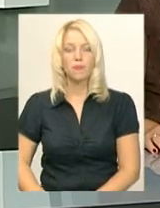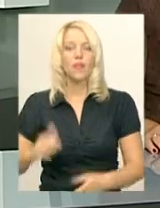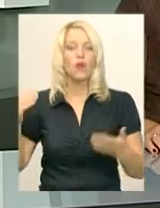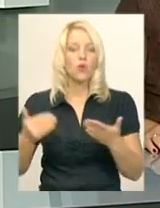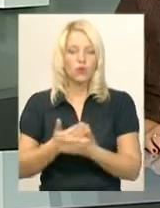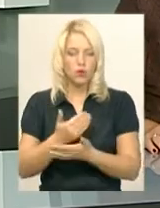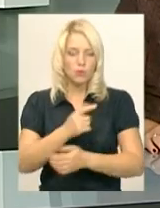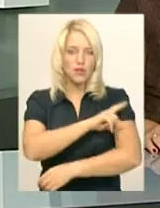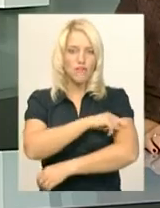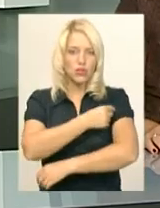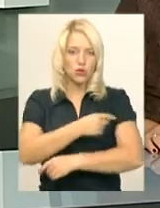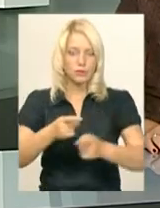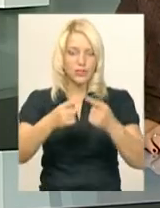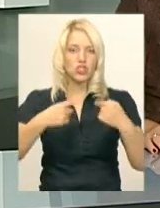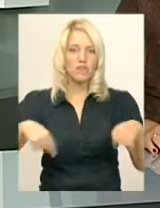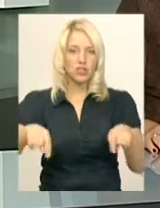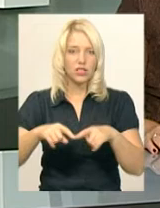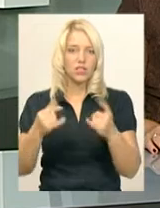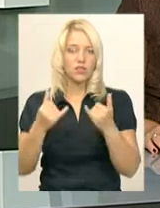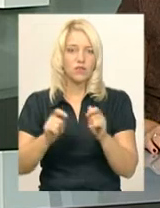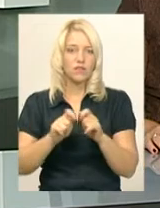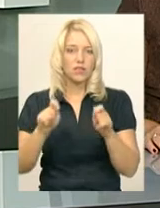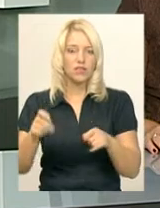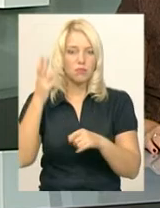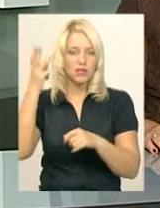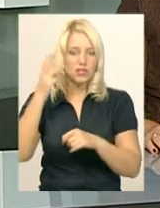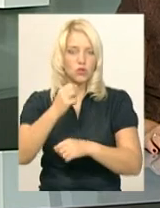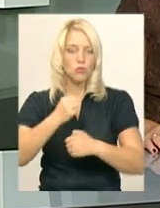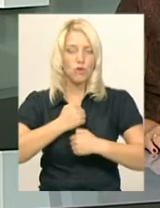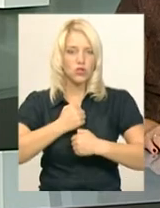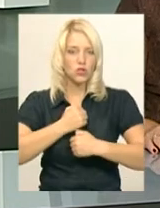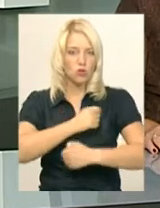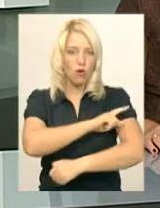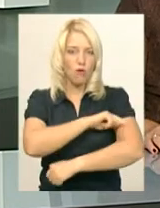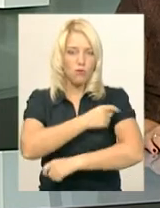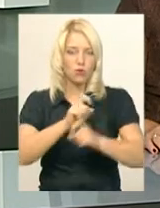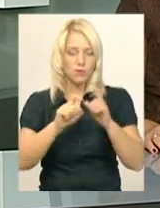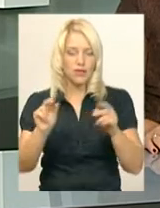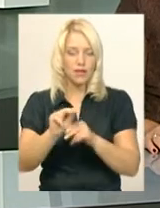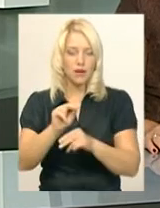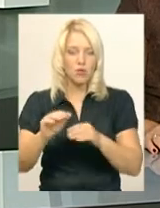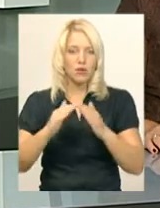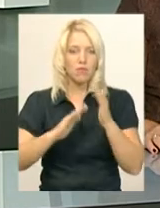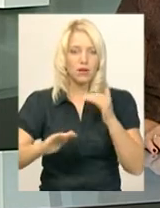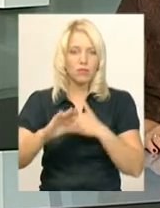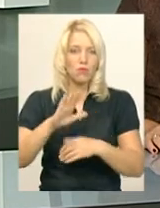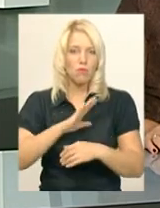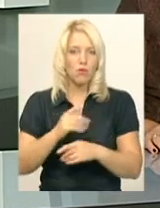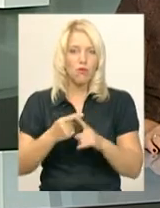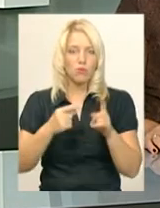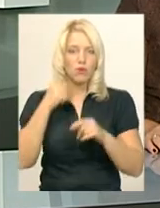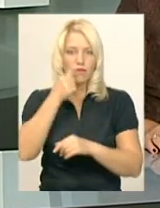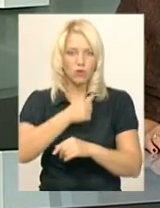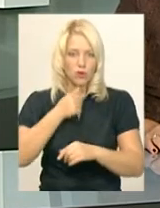Оновлене фізіотерапевтичне відділення відкрили сьогодні у Хмельницькому військовому шпиталі. Ремонт приміщень тривав півроку. Нині в відділенні